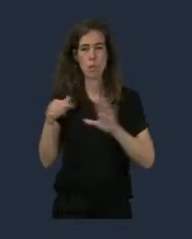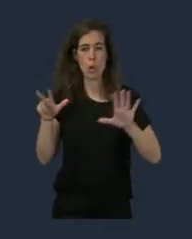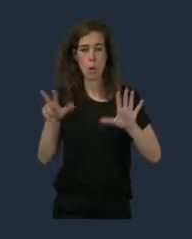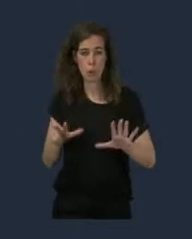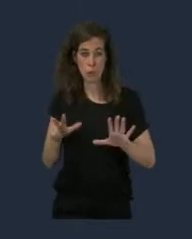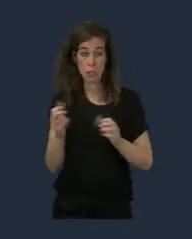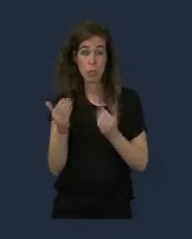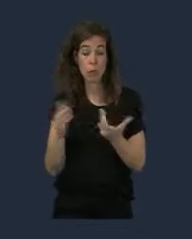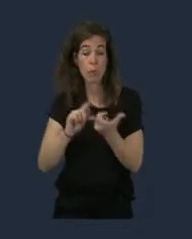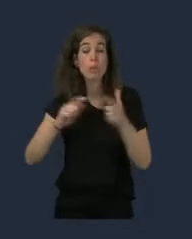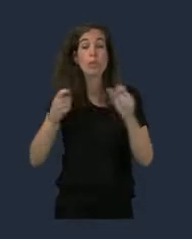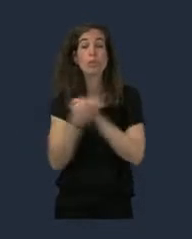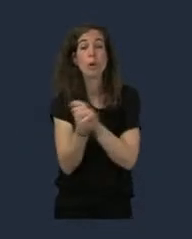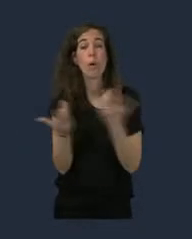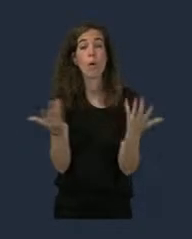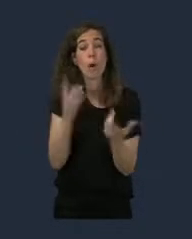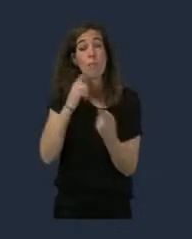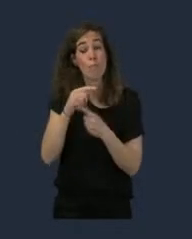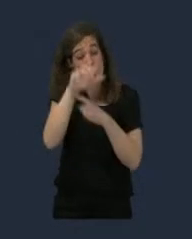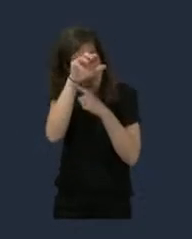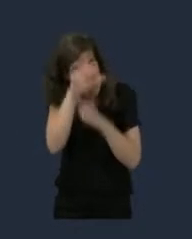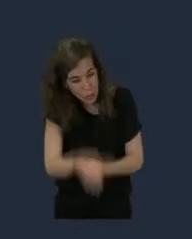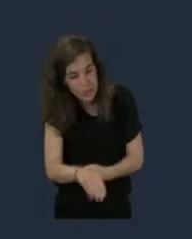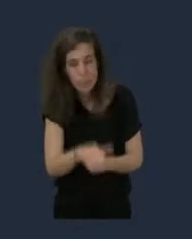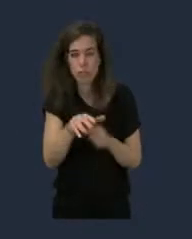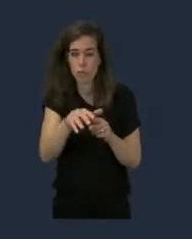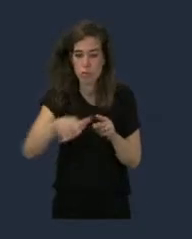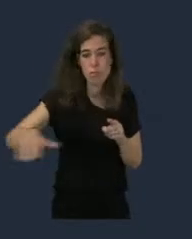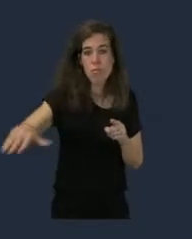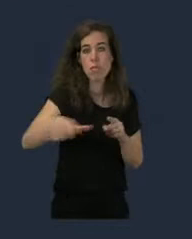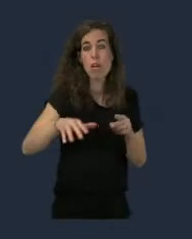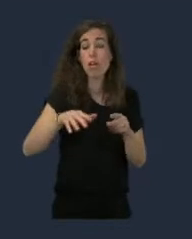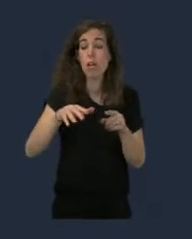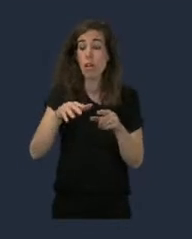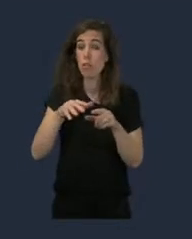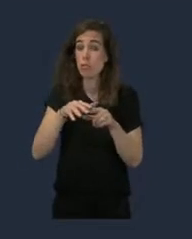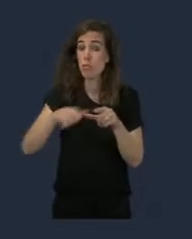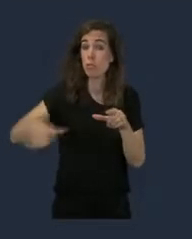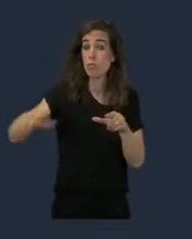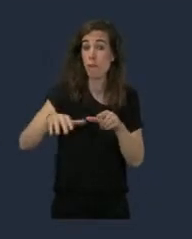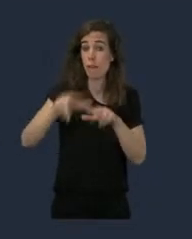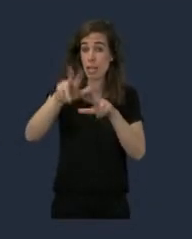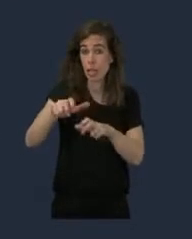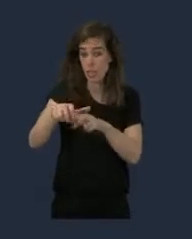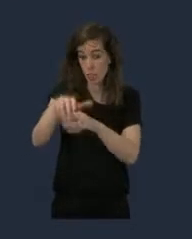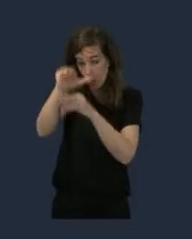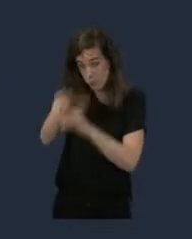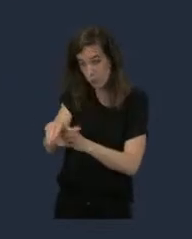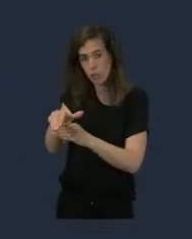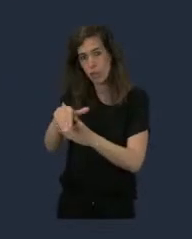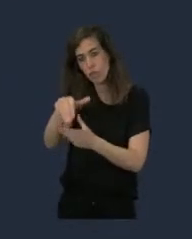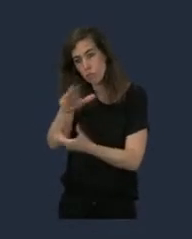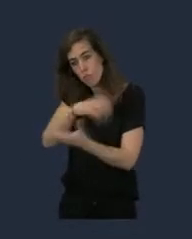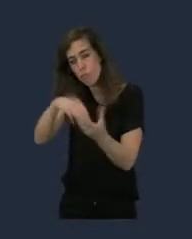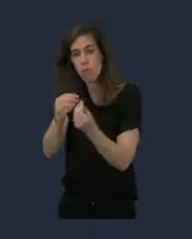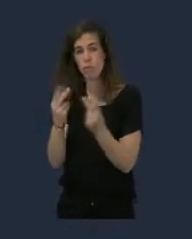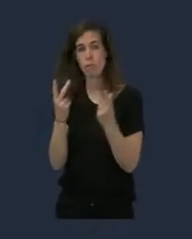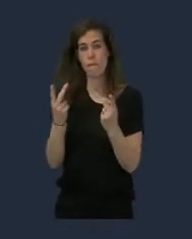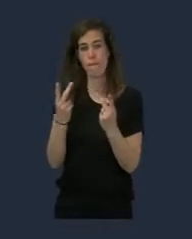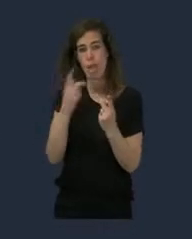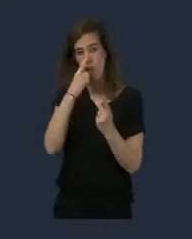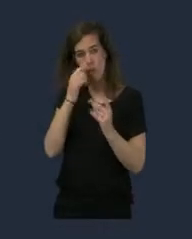maintenant garantir la protection des surfaces agricoles avec une bonne valeur agronomique.